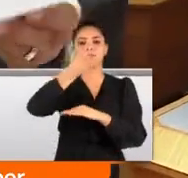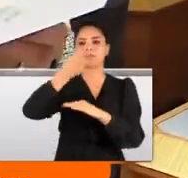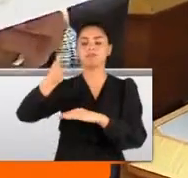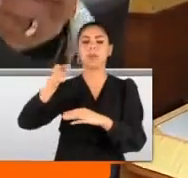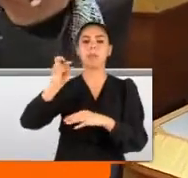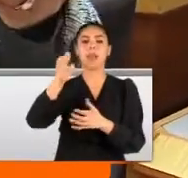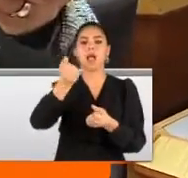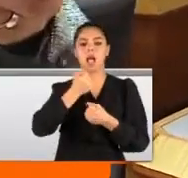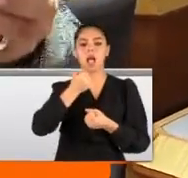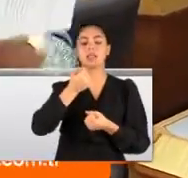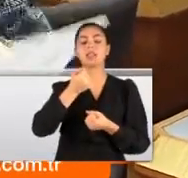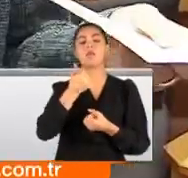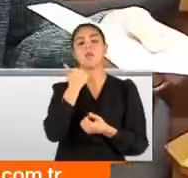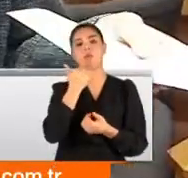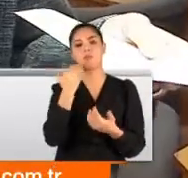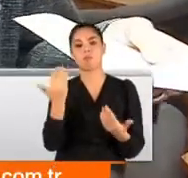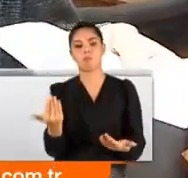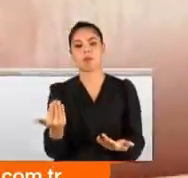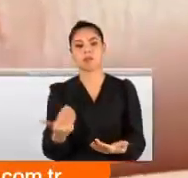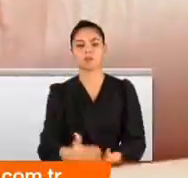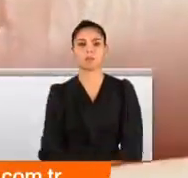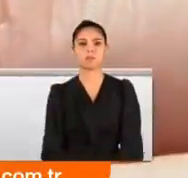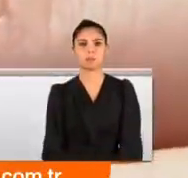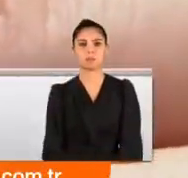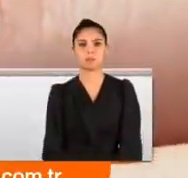pırlanta aldım, sokaktan pırlanta aldım. Olmaz.